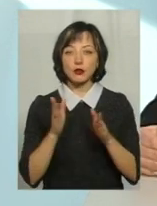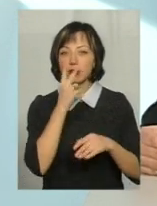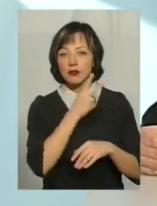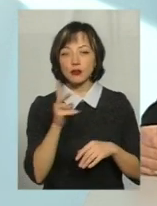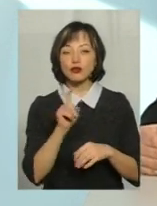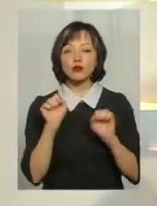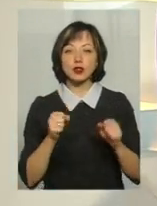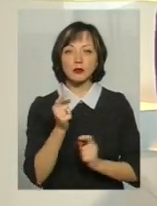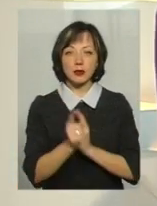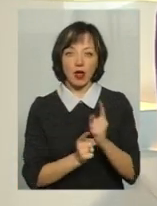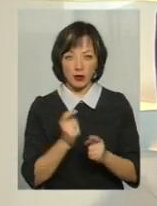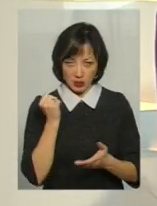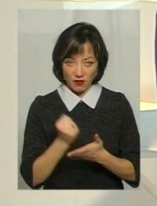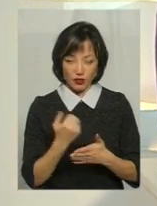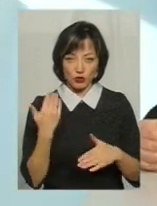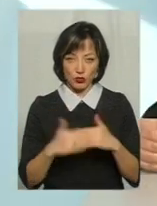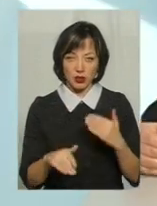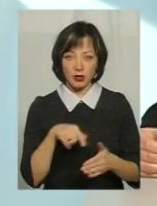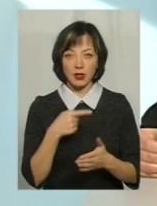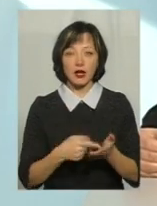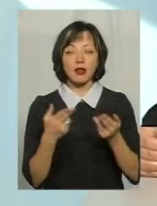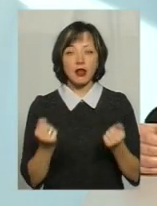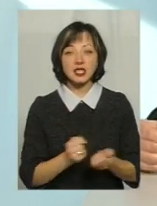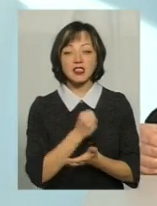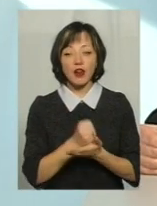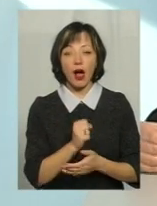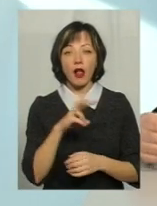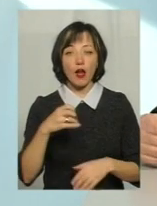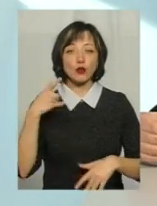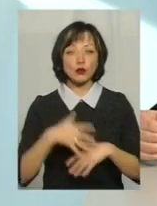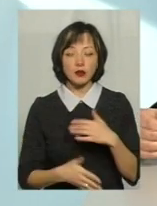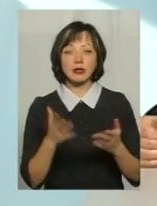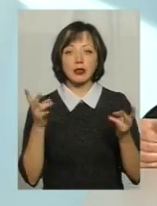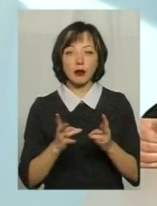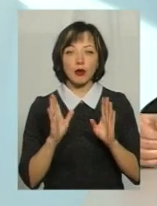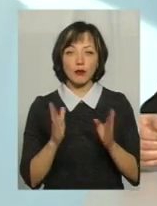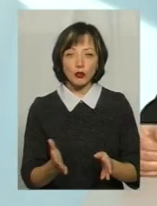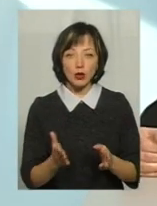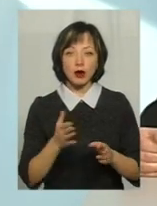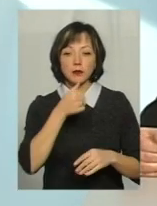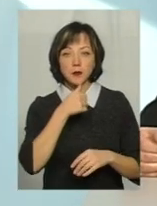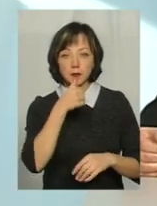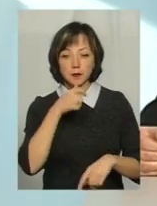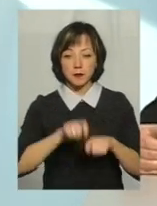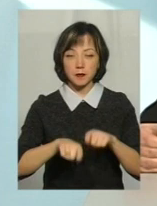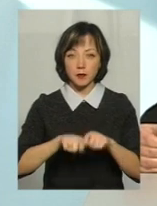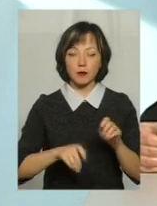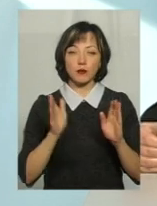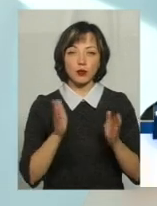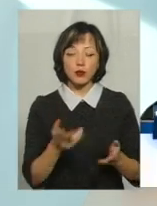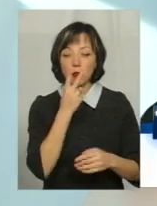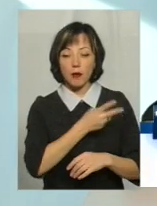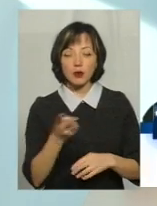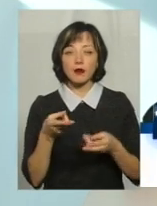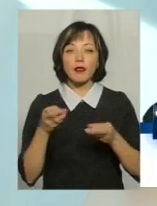ще можна міняти. Але ще й затвердили вже. Її затвердили, але ми розуміємо, що її треба буде накатувати і обкатувати. Ми будемо бачити,